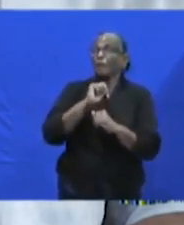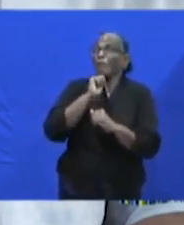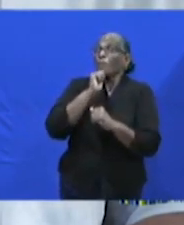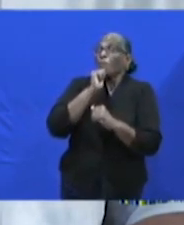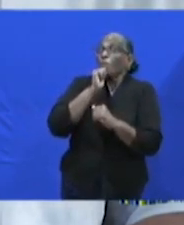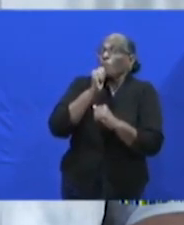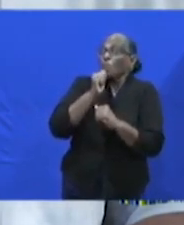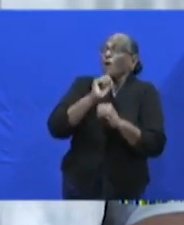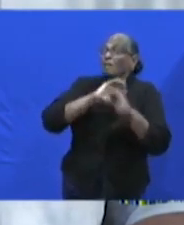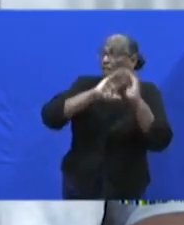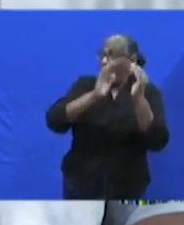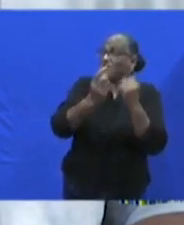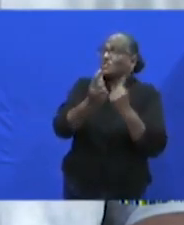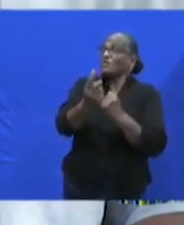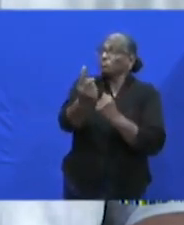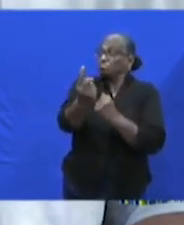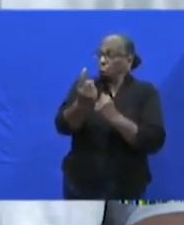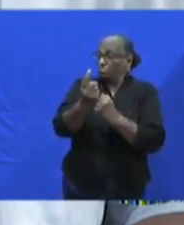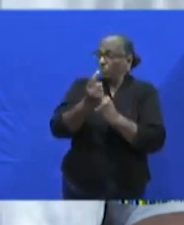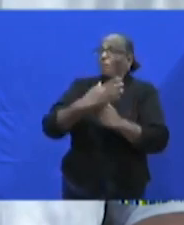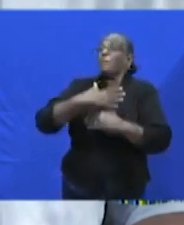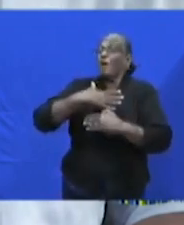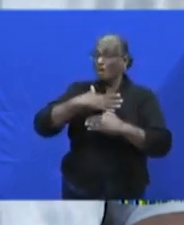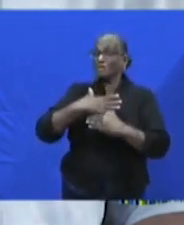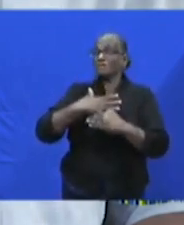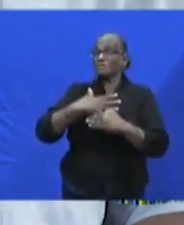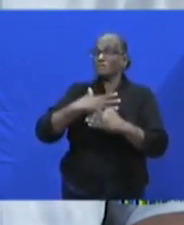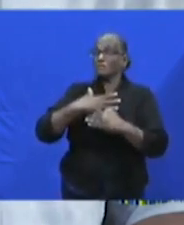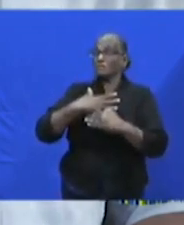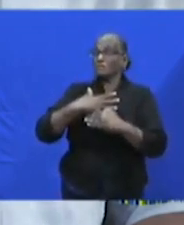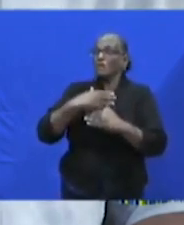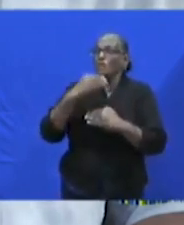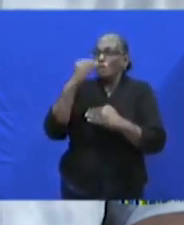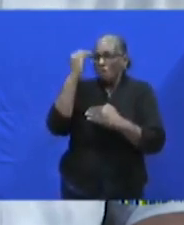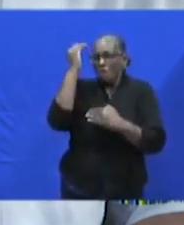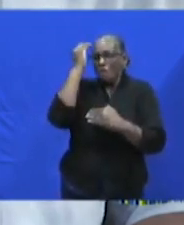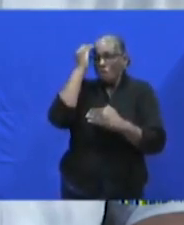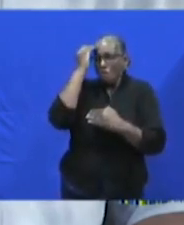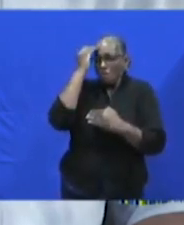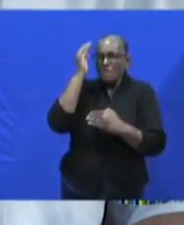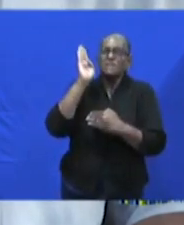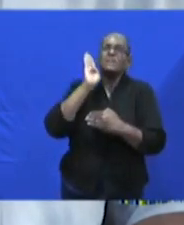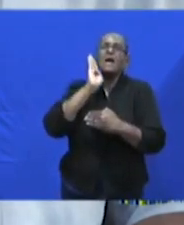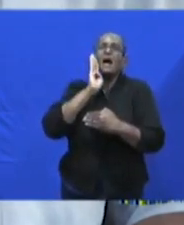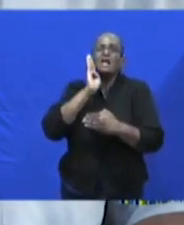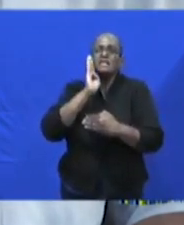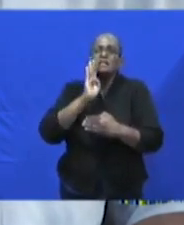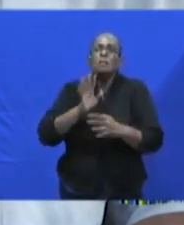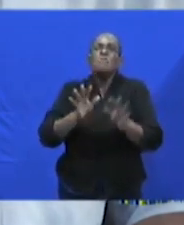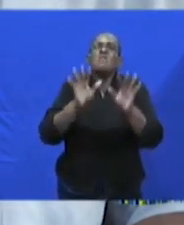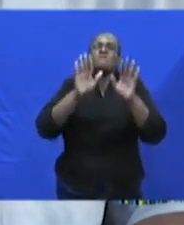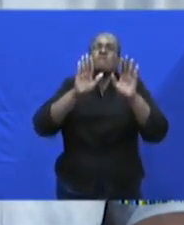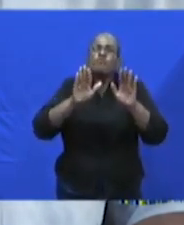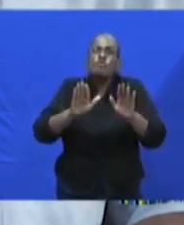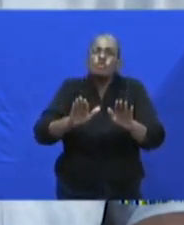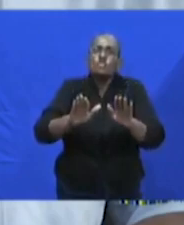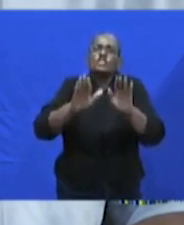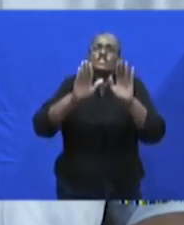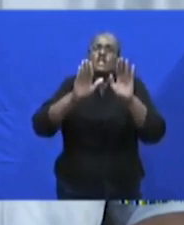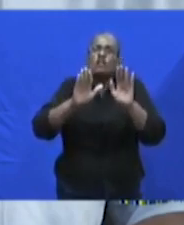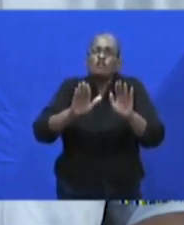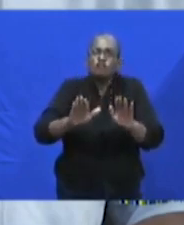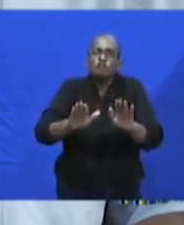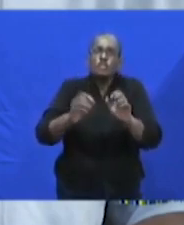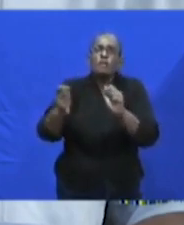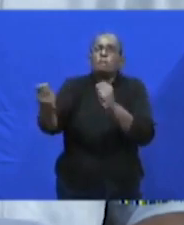wat ons nog te wachten staat. Wees u alstublieft voorzichtig. Laat u niet